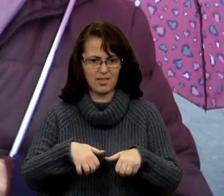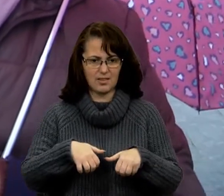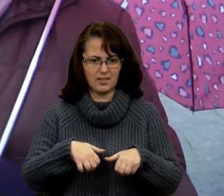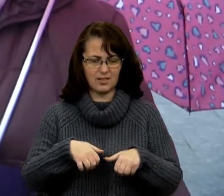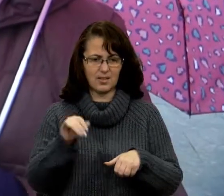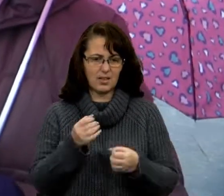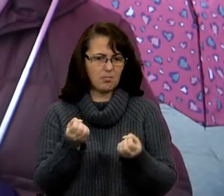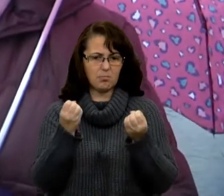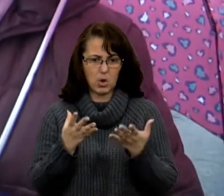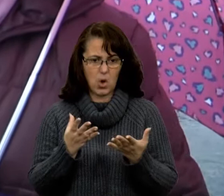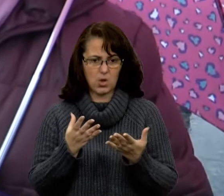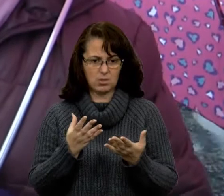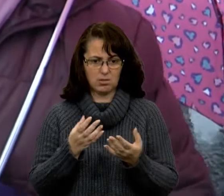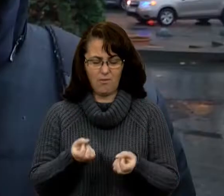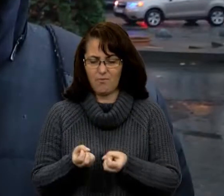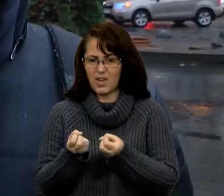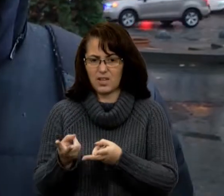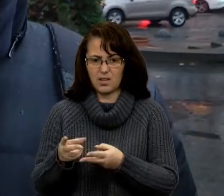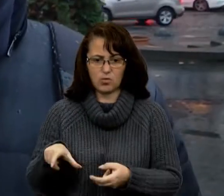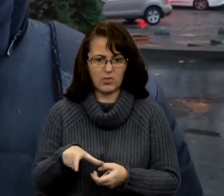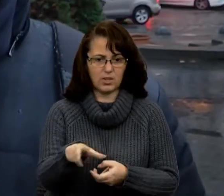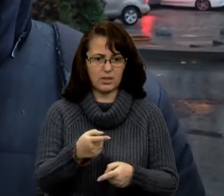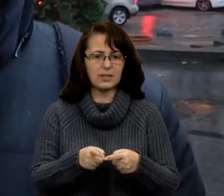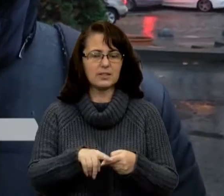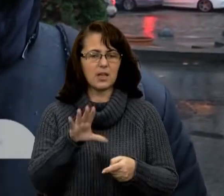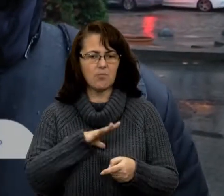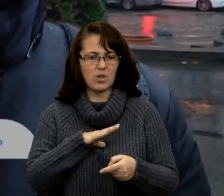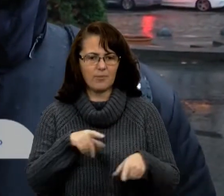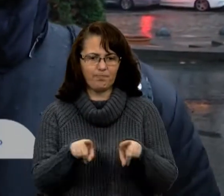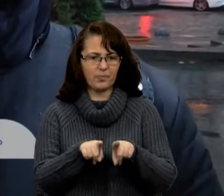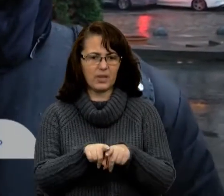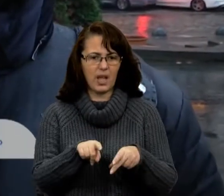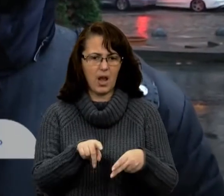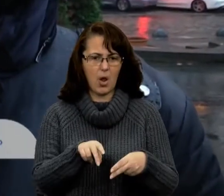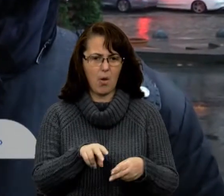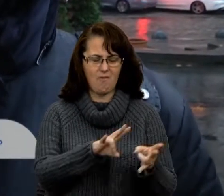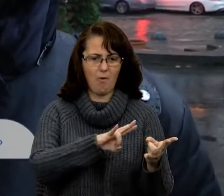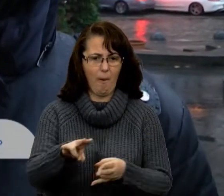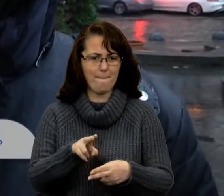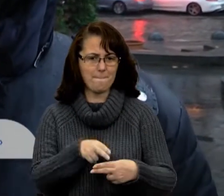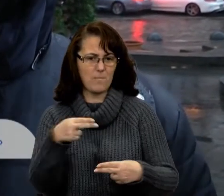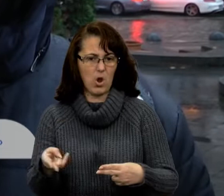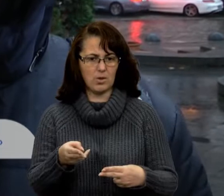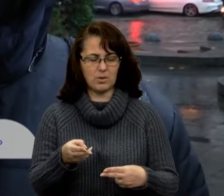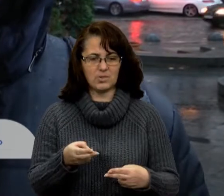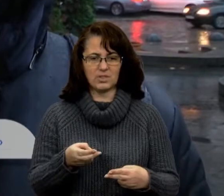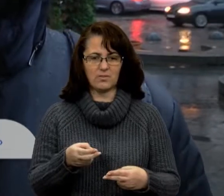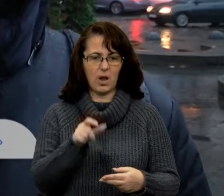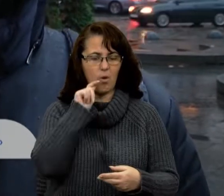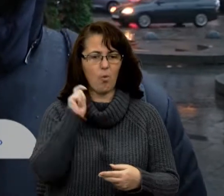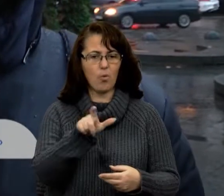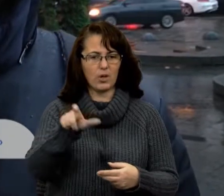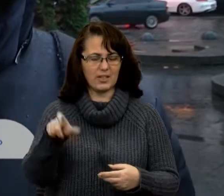просто при них викидували в річку. Це була своєрідна помста за прагнення українців до своєї державності.